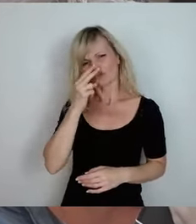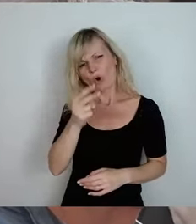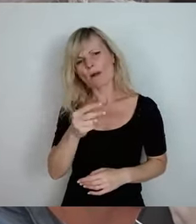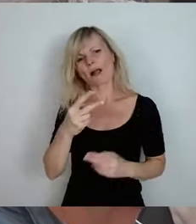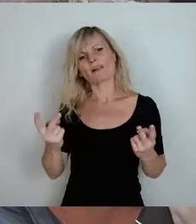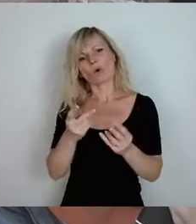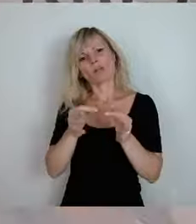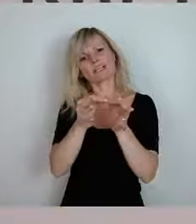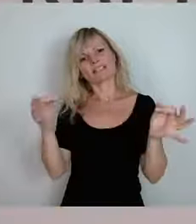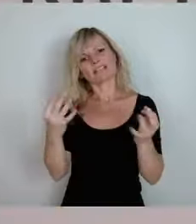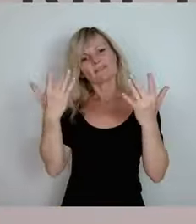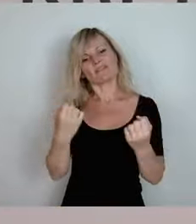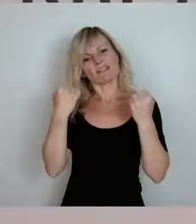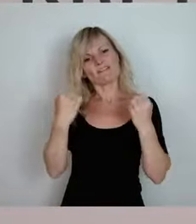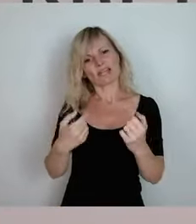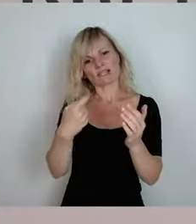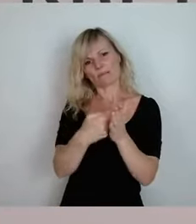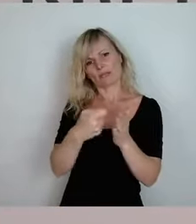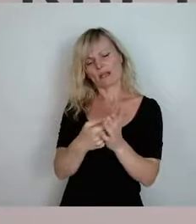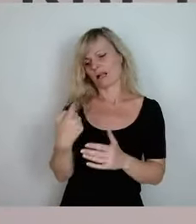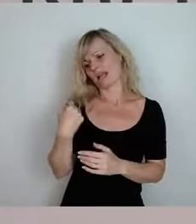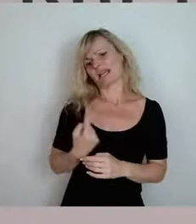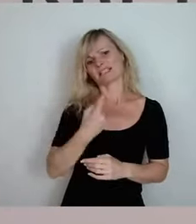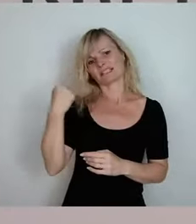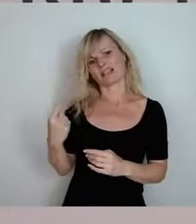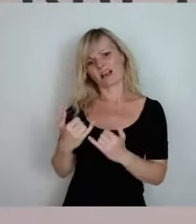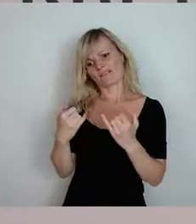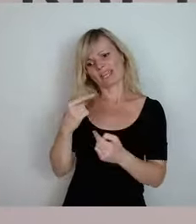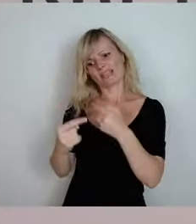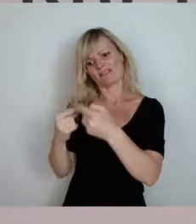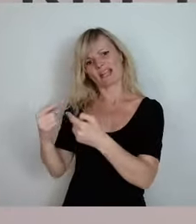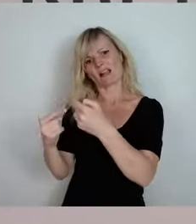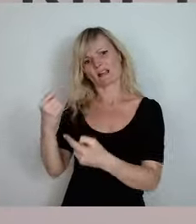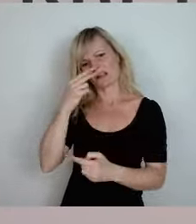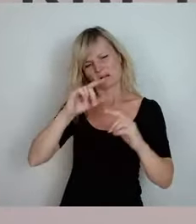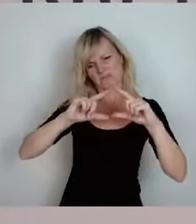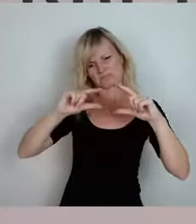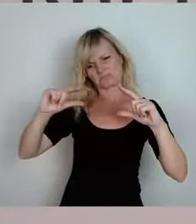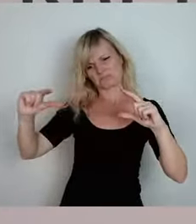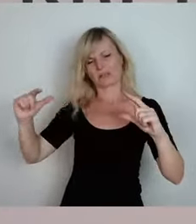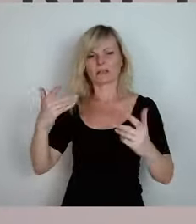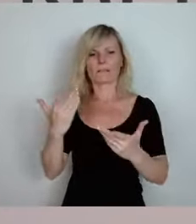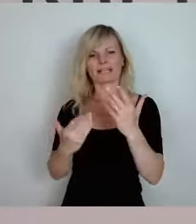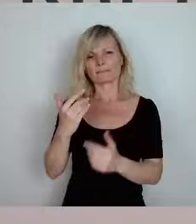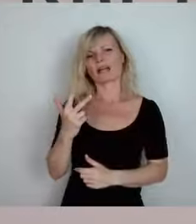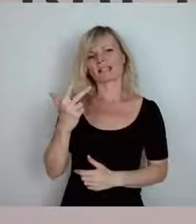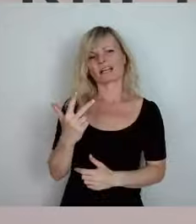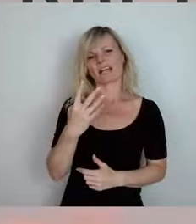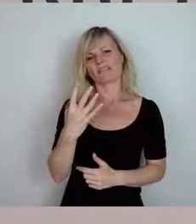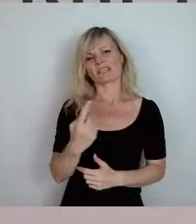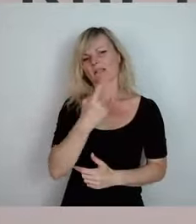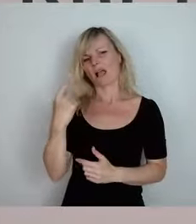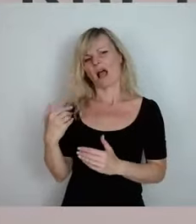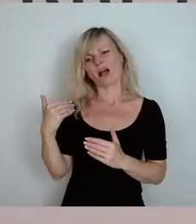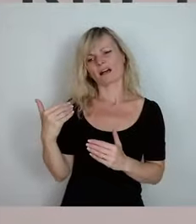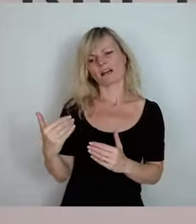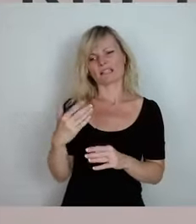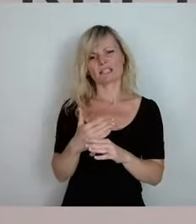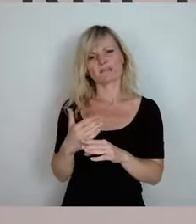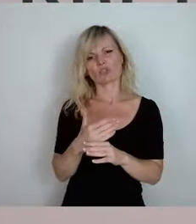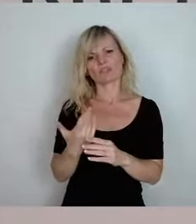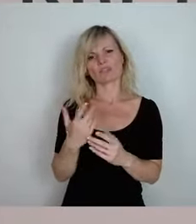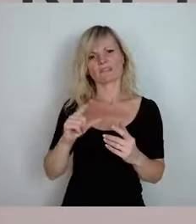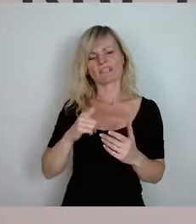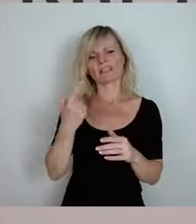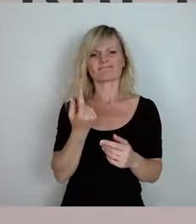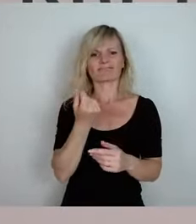Festbeträge, wie haben sie sich in den letzten Jahren entwickelt. Manchmal ist das so, das kommt drei, vier Jahre her, dazwischen gab es eine Inflation, da